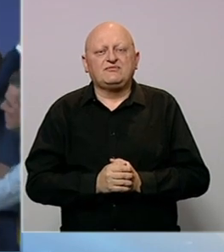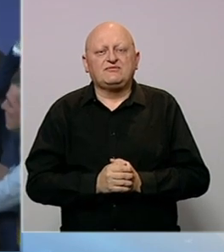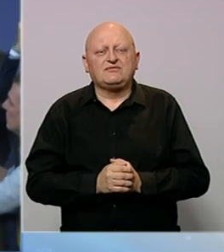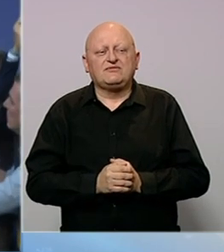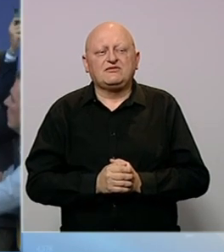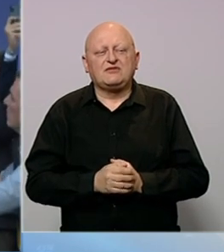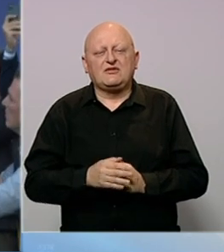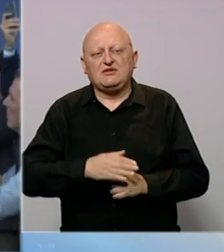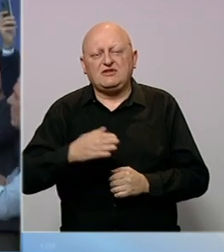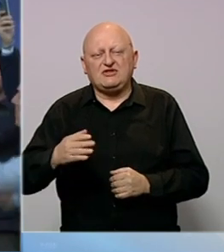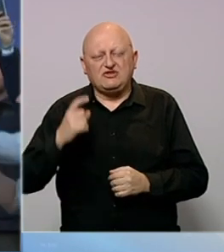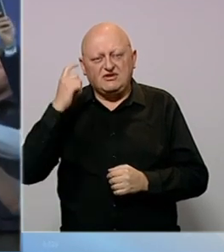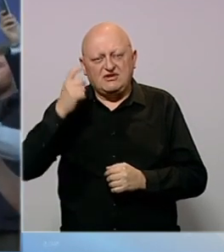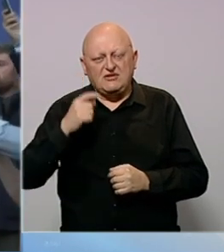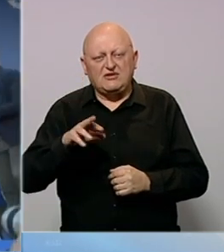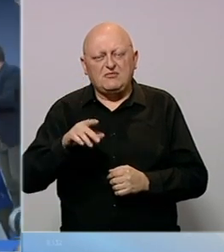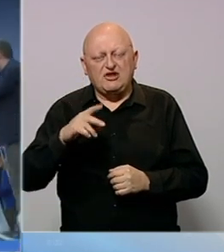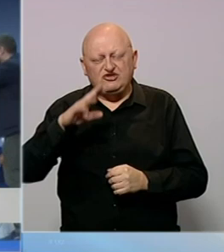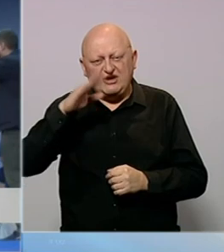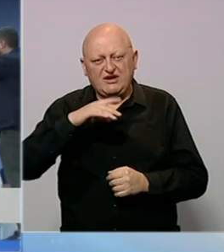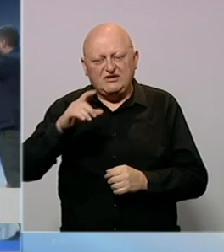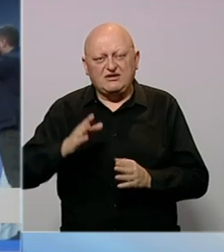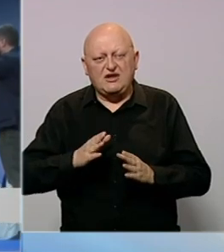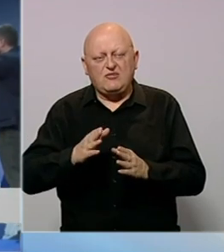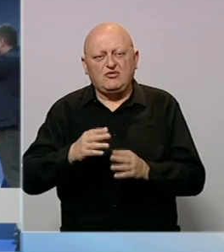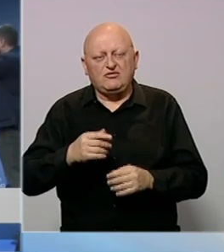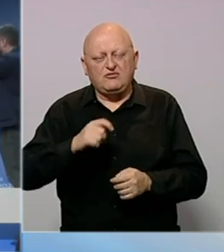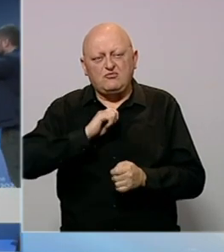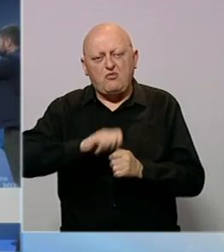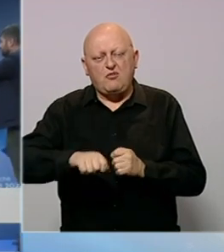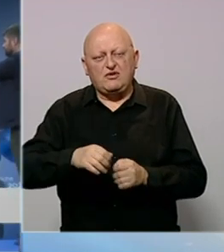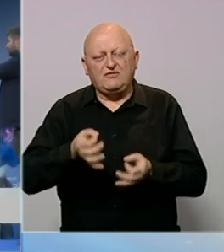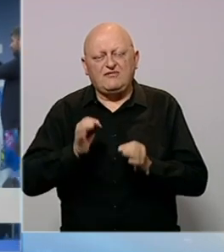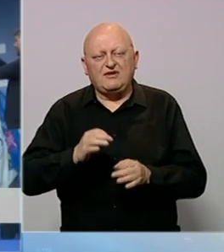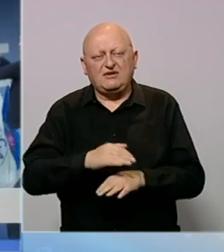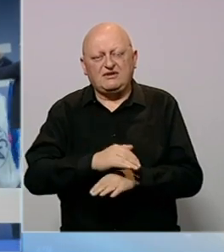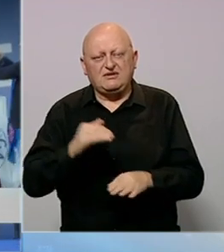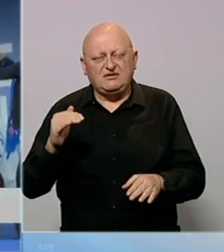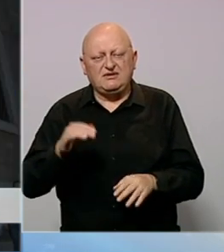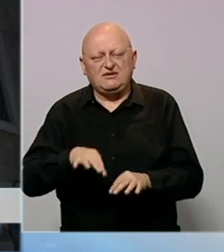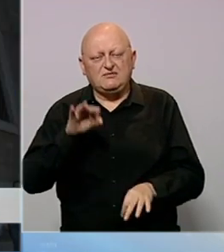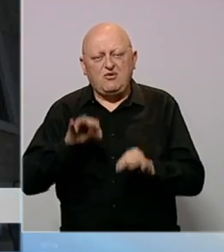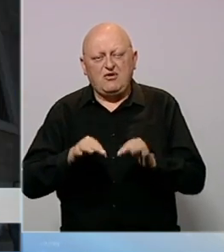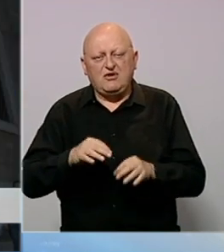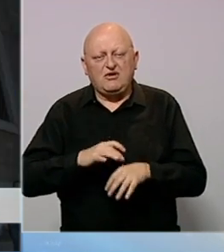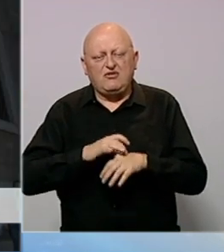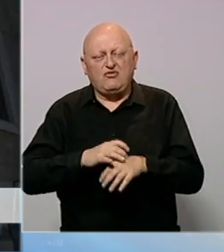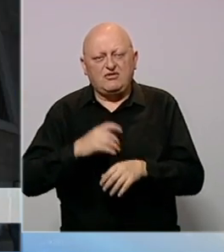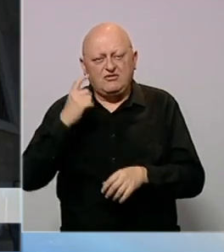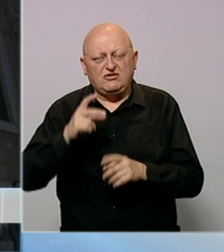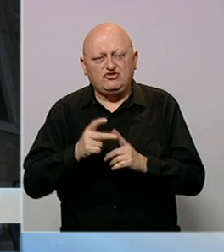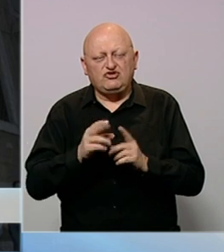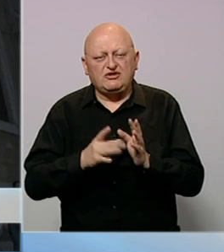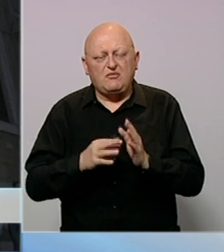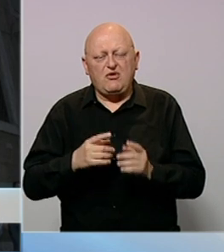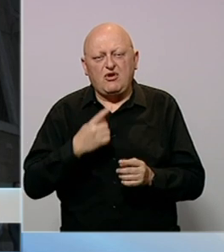Ekstremno desničarska stranka braća Italije naputuje da postane ubjedljivi pobjednik vanrednih parlamentarnih izbora. Liderka stranke Đorđe